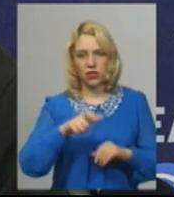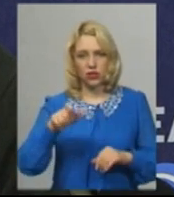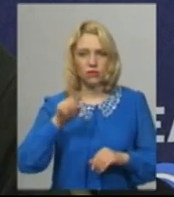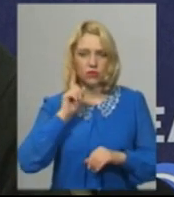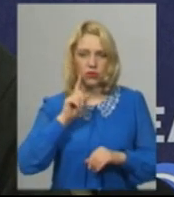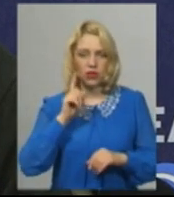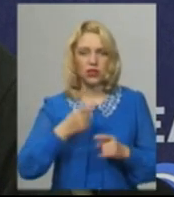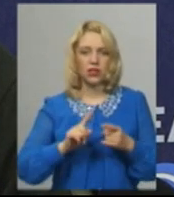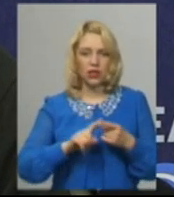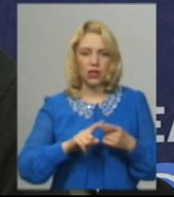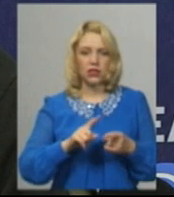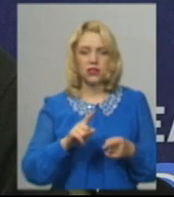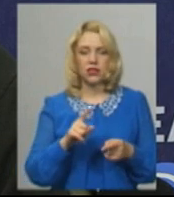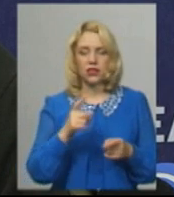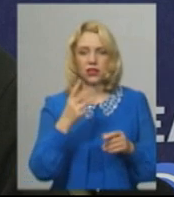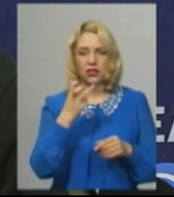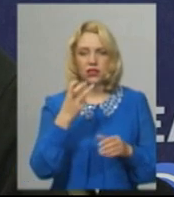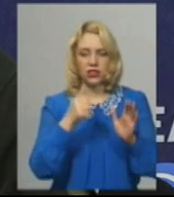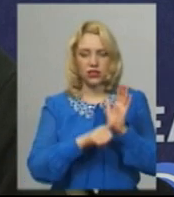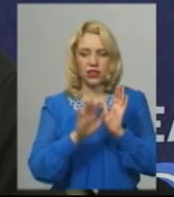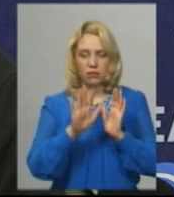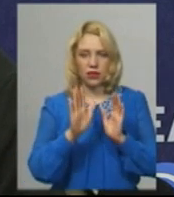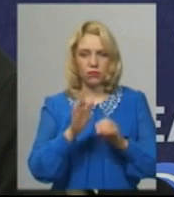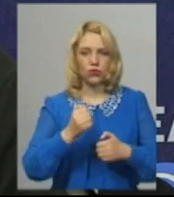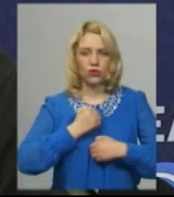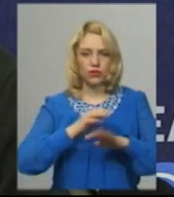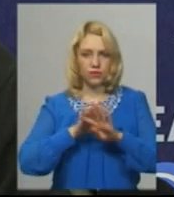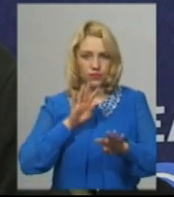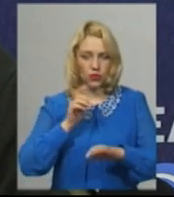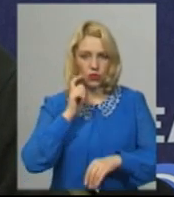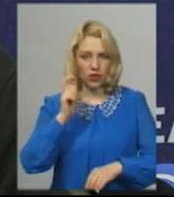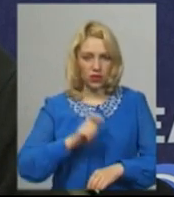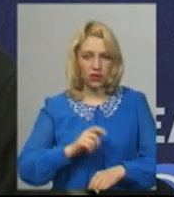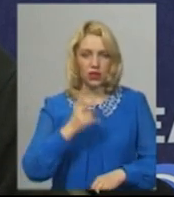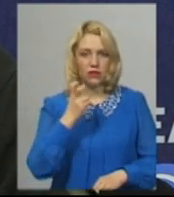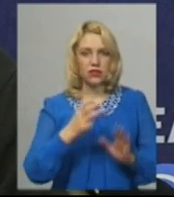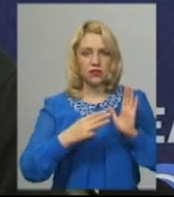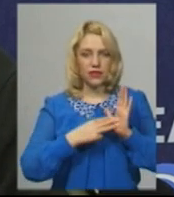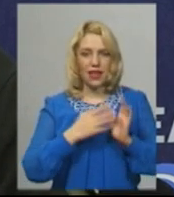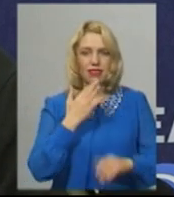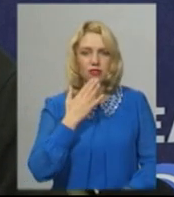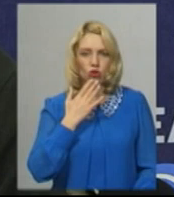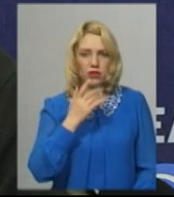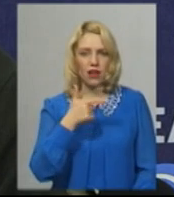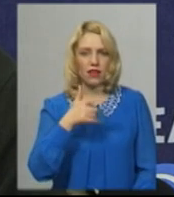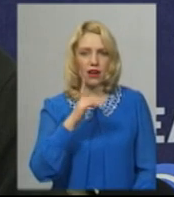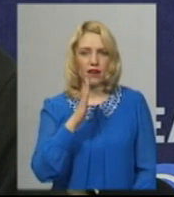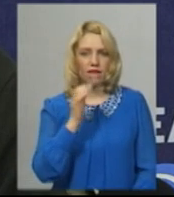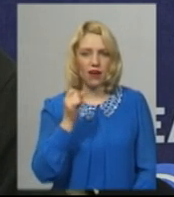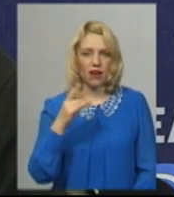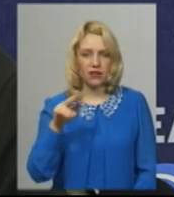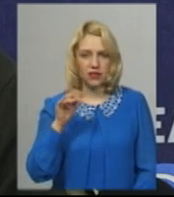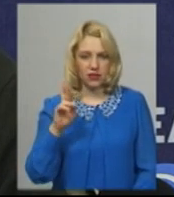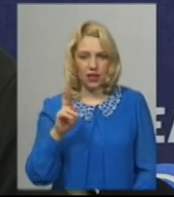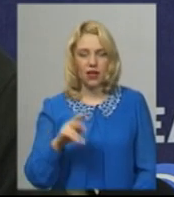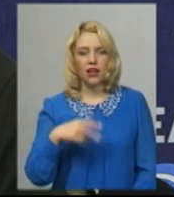з яких 365 проходитимуть службу у Збройних силах України, 208 у Національної гвардії, 22 у